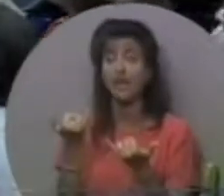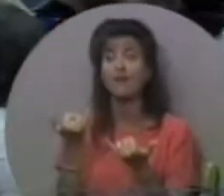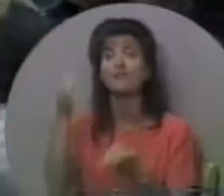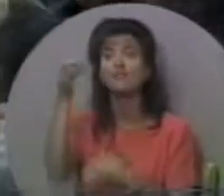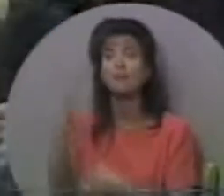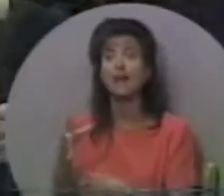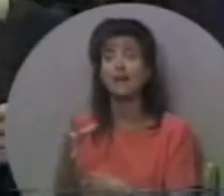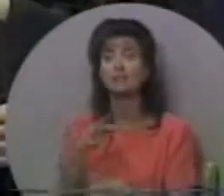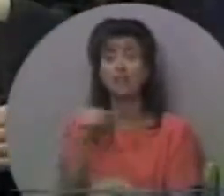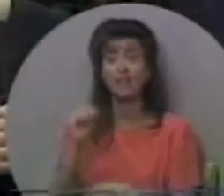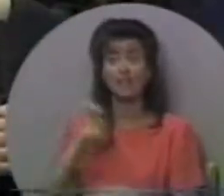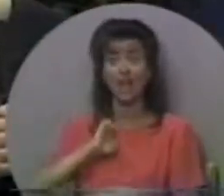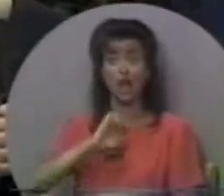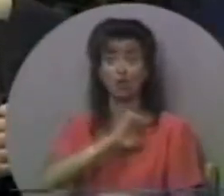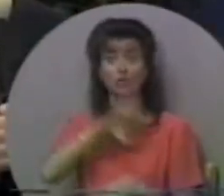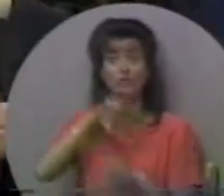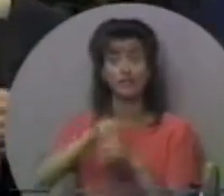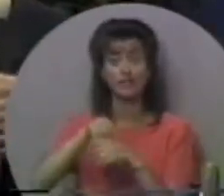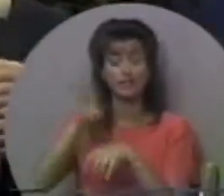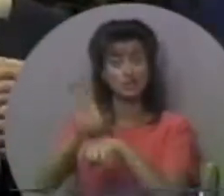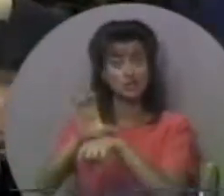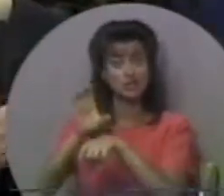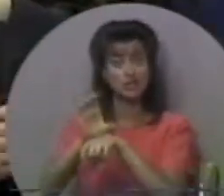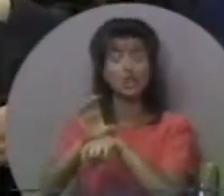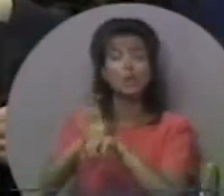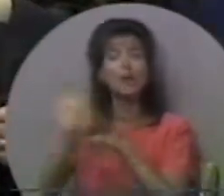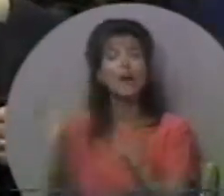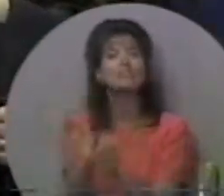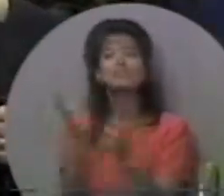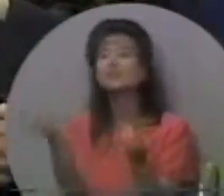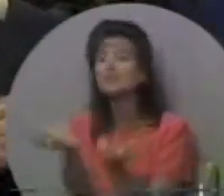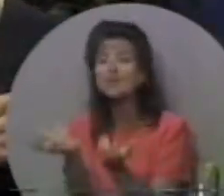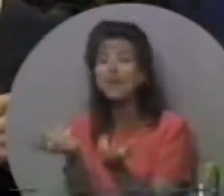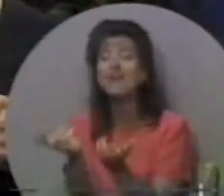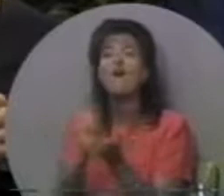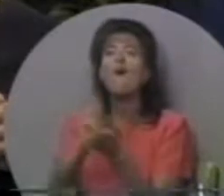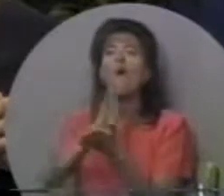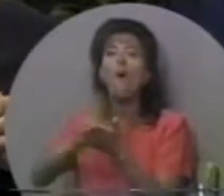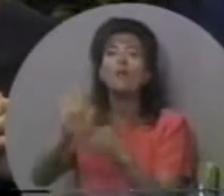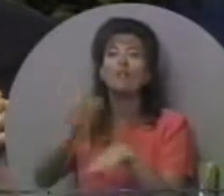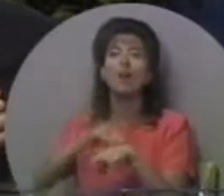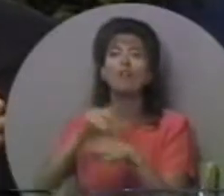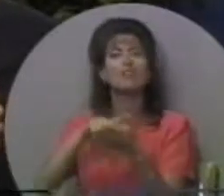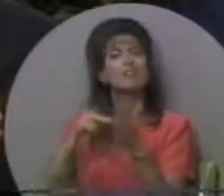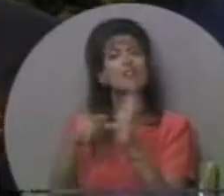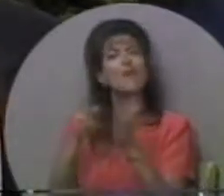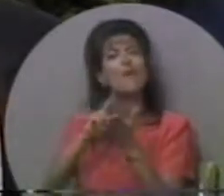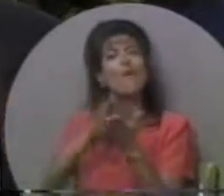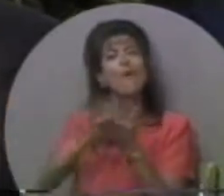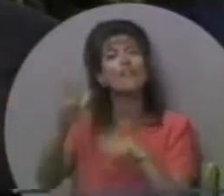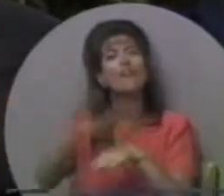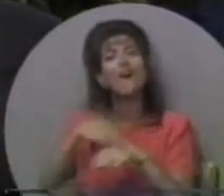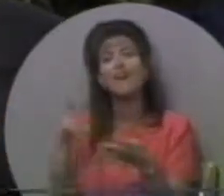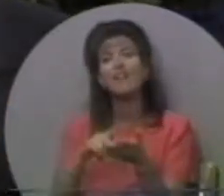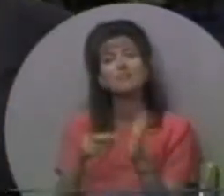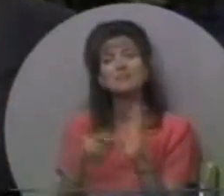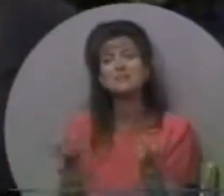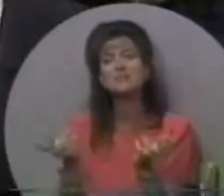ці пастори і старші, вони вчинили, виконали святий поклик.